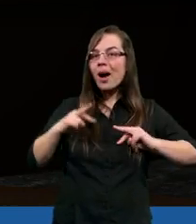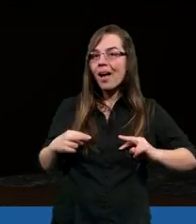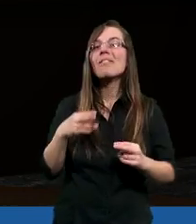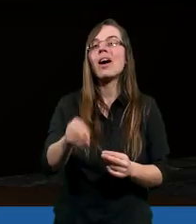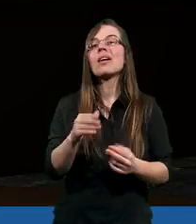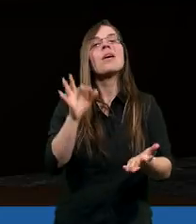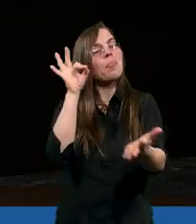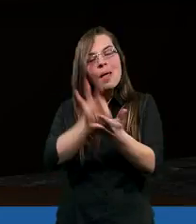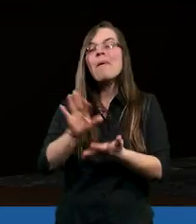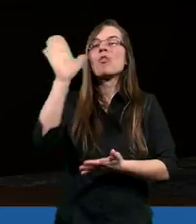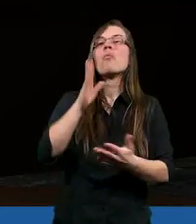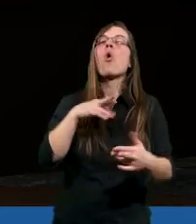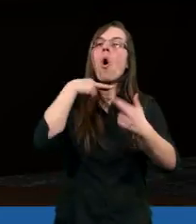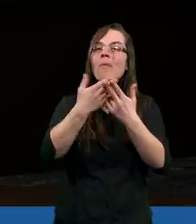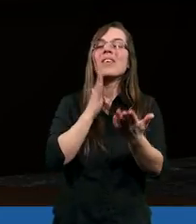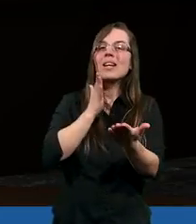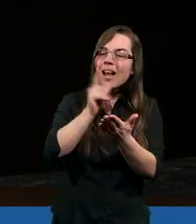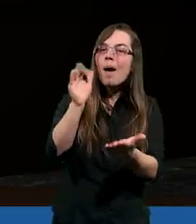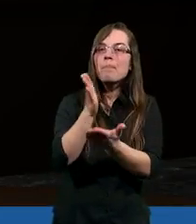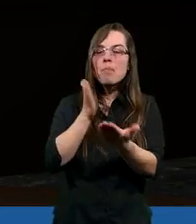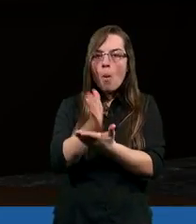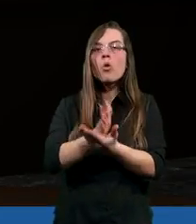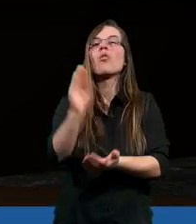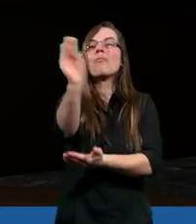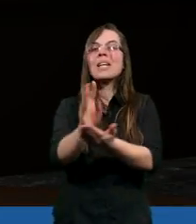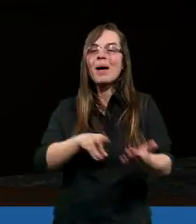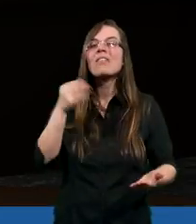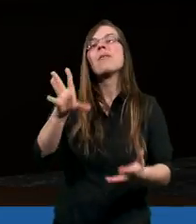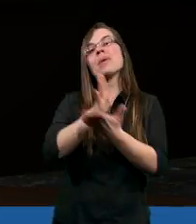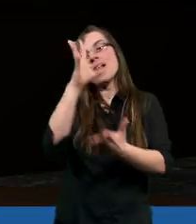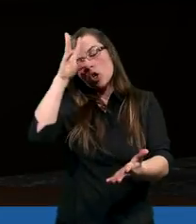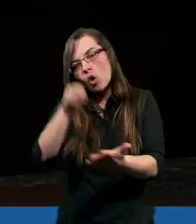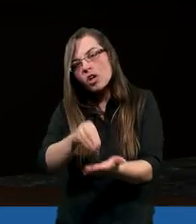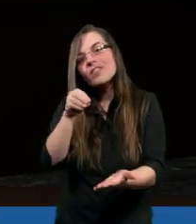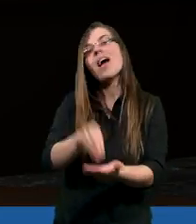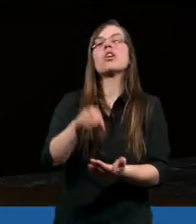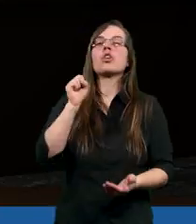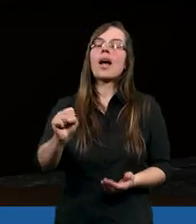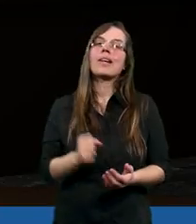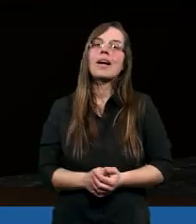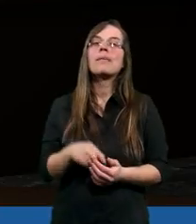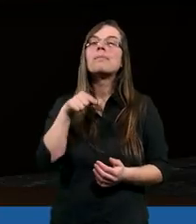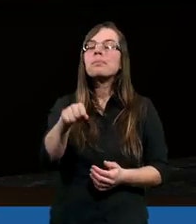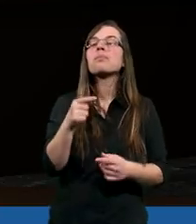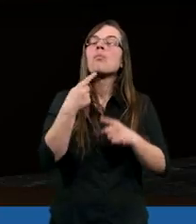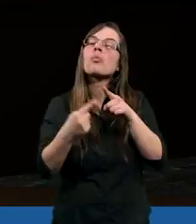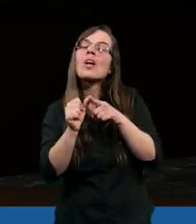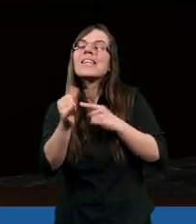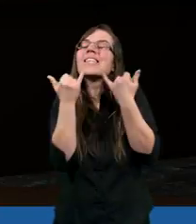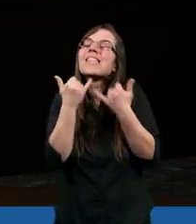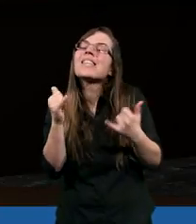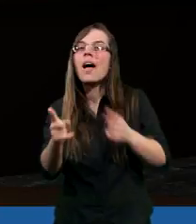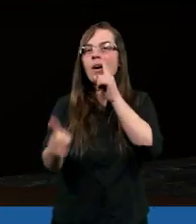sposób na pewno Bóg odpowiada. Na pewno odpowiada przez doświadczenia. Więc są, no to troszeczkę jest inna